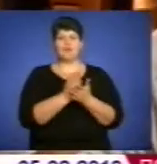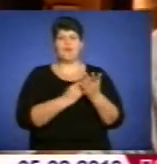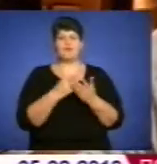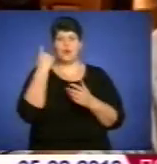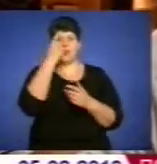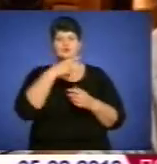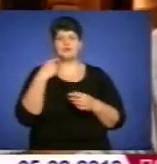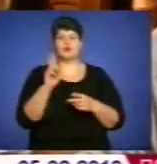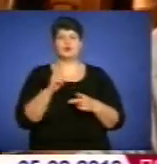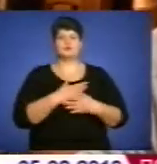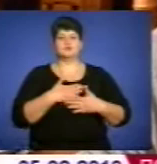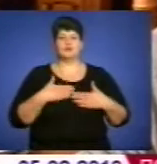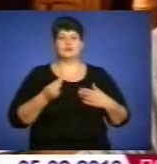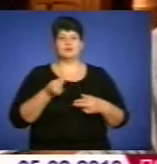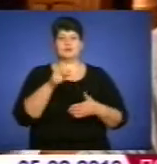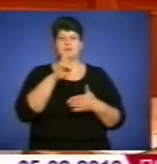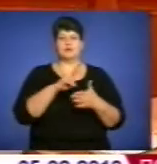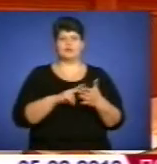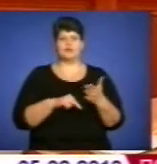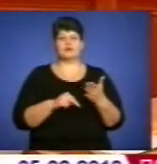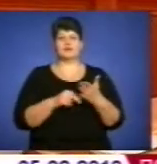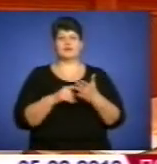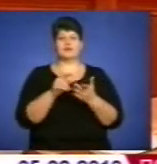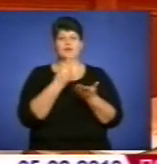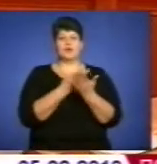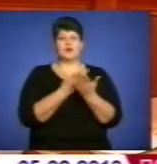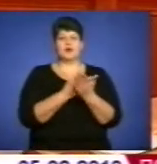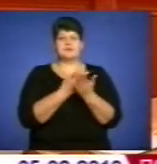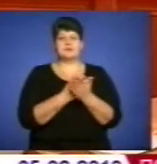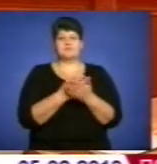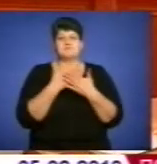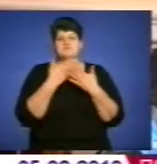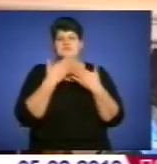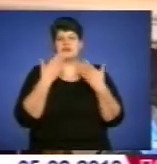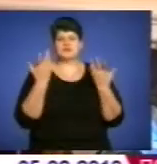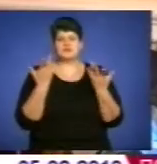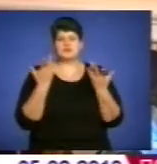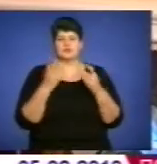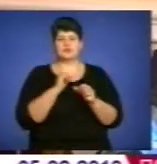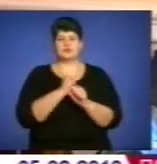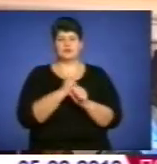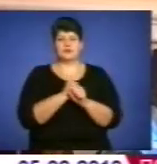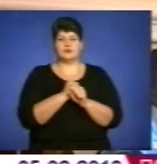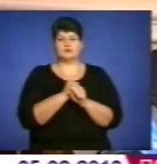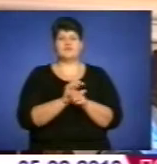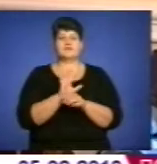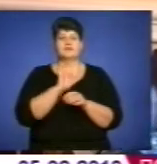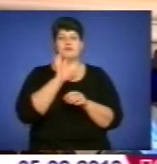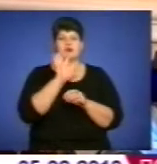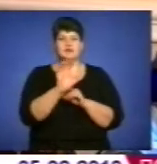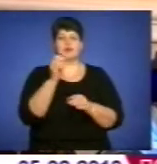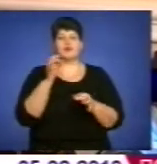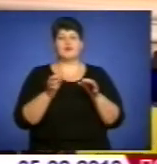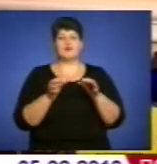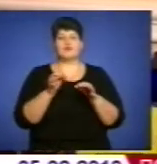які ухилялися від сплати податків внаслідок відображення в обліку неіснуючих операцій. Направлено до суду кримінальну справу по обвинуваченню директору